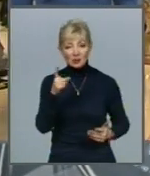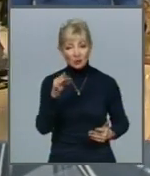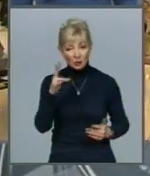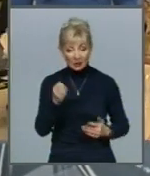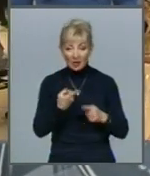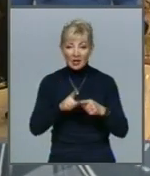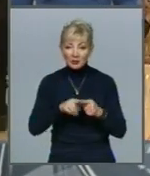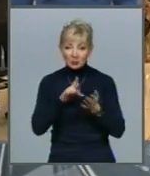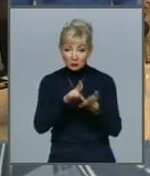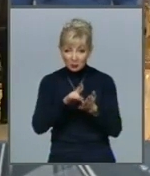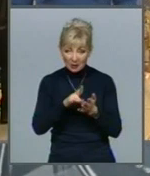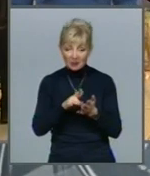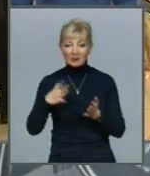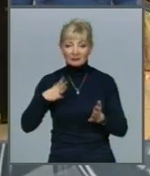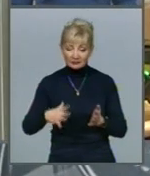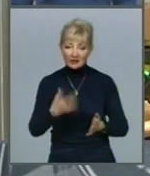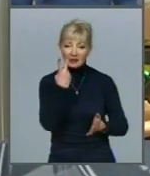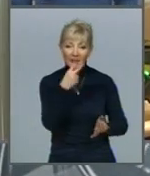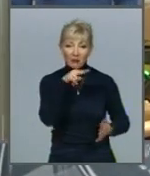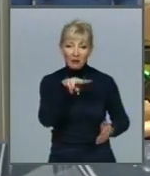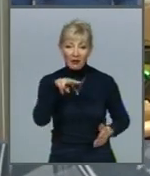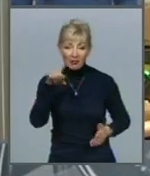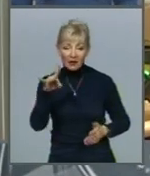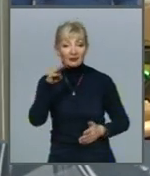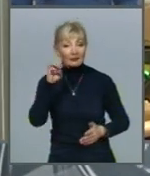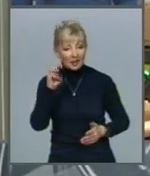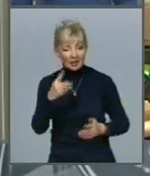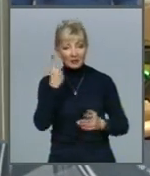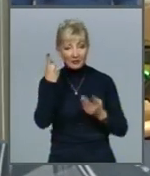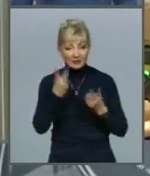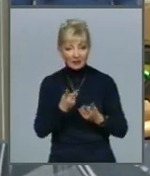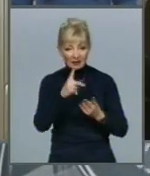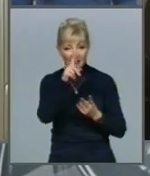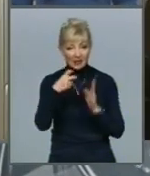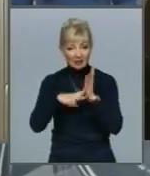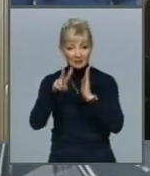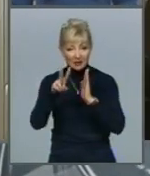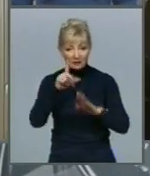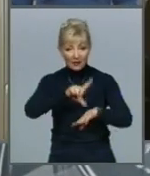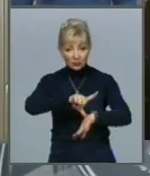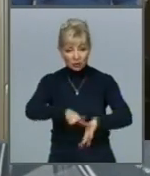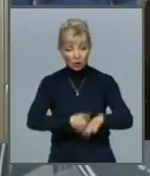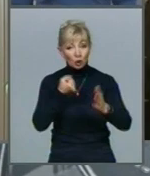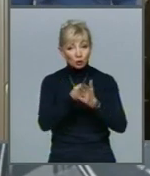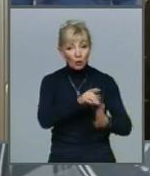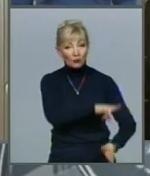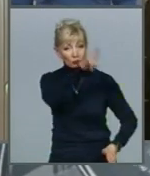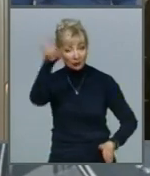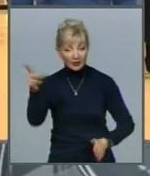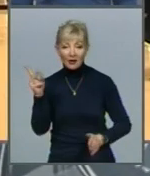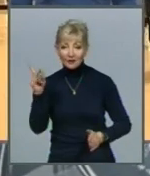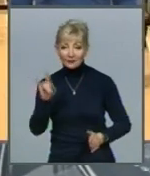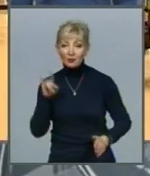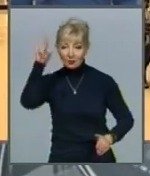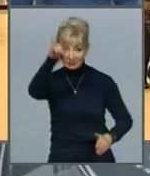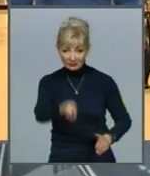тому туристам доведеться здавати два ПЛР-тести Перший необхідно буде зробити за 72 години до виліту, другий – по прильоту в аеропортах